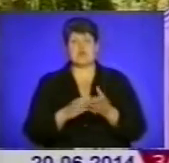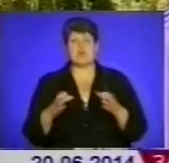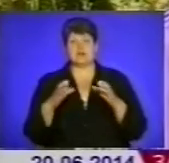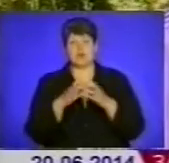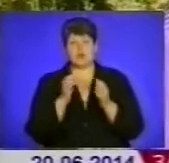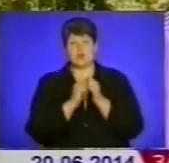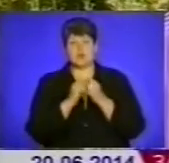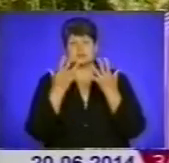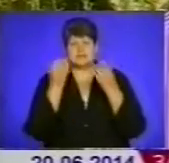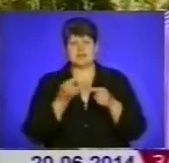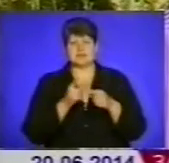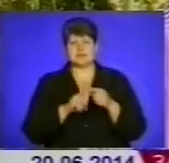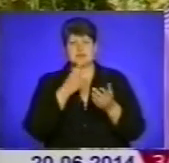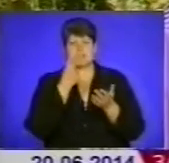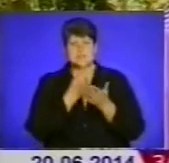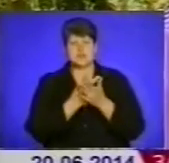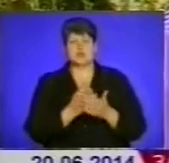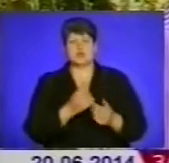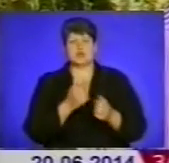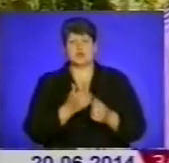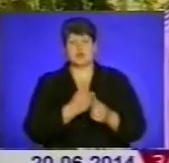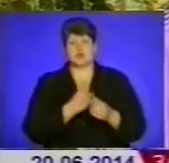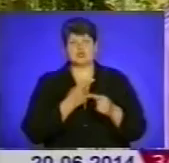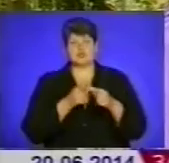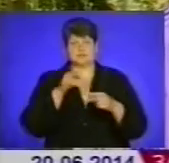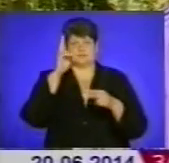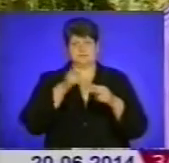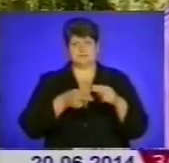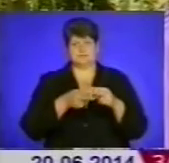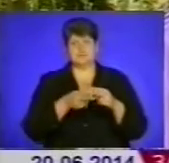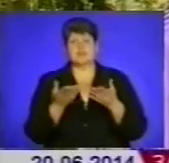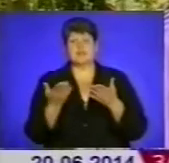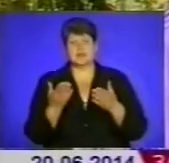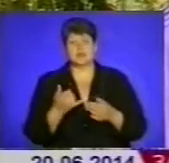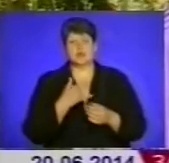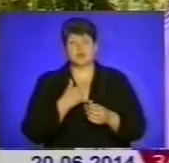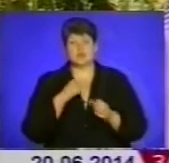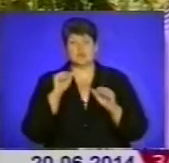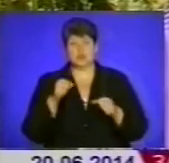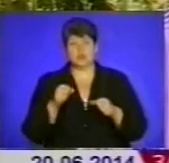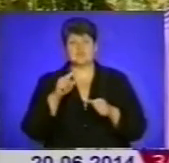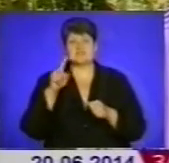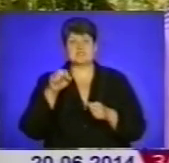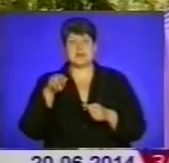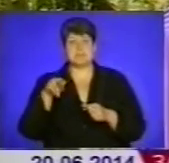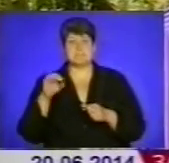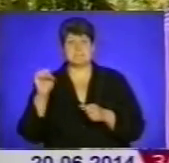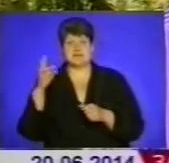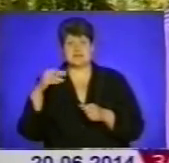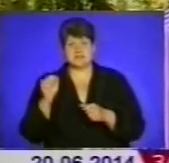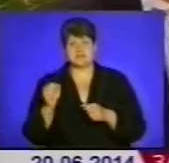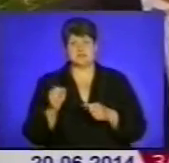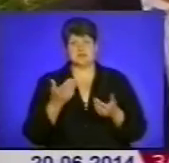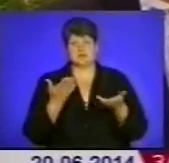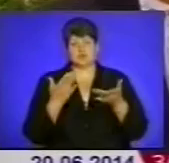день це все бачить і хоче в цьому покласти край, який тут може бути у нас в западенців сумнівів відносно того, щоб йти